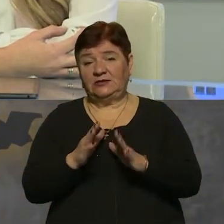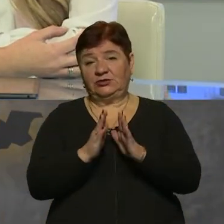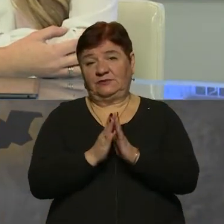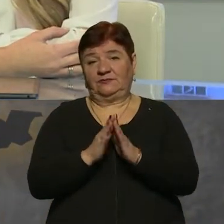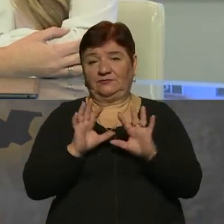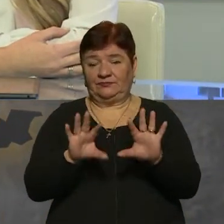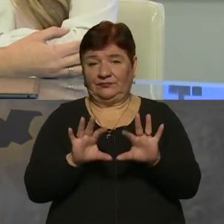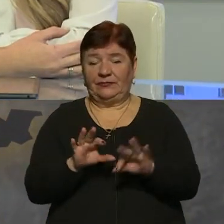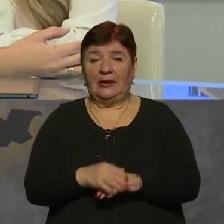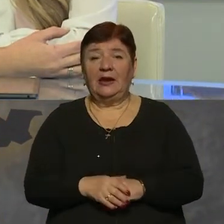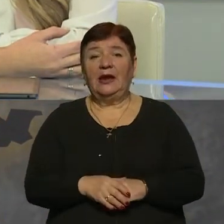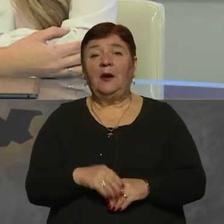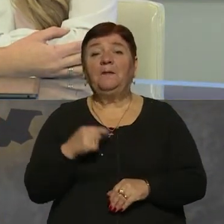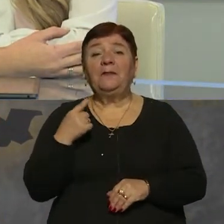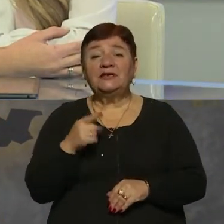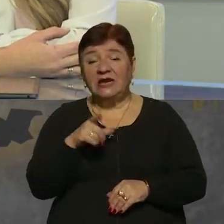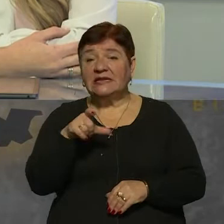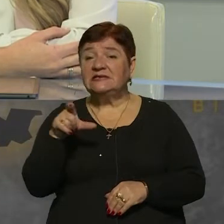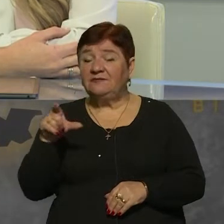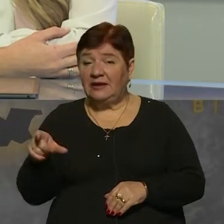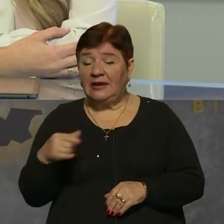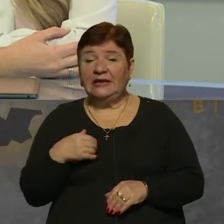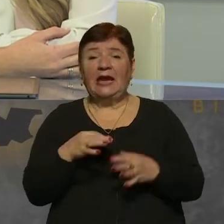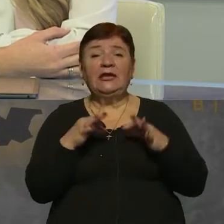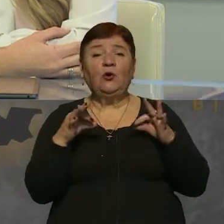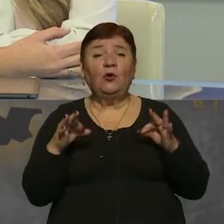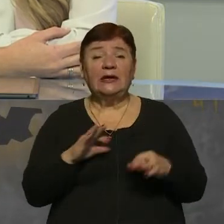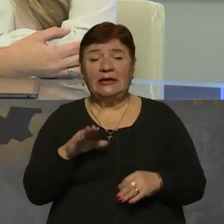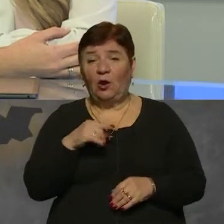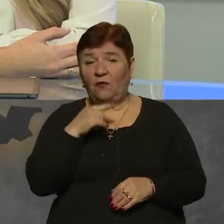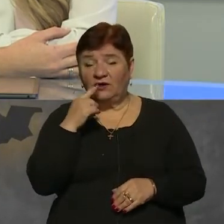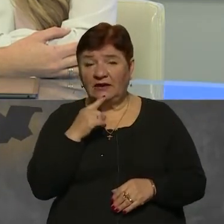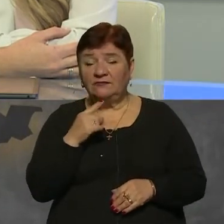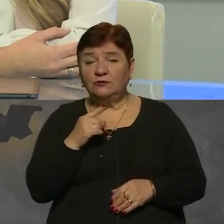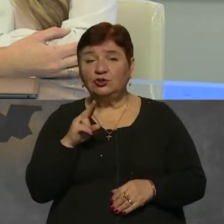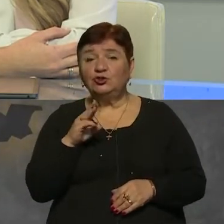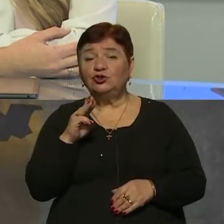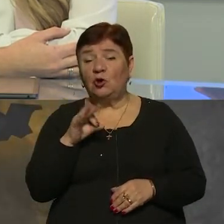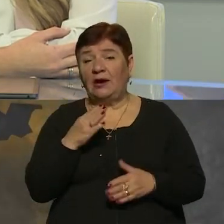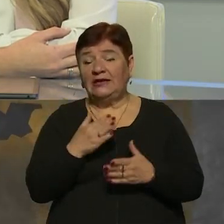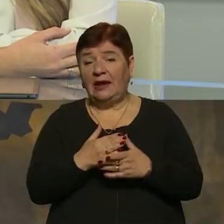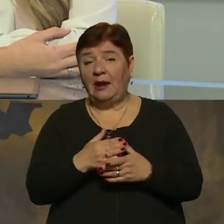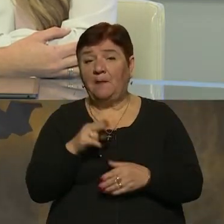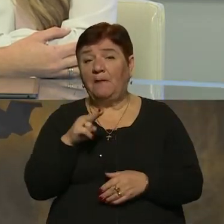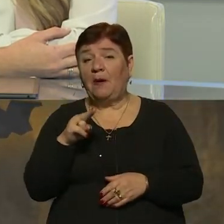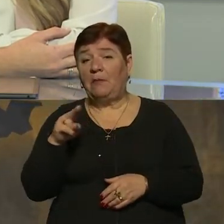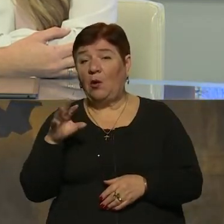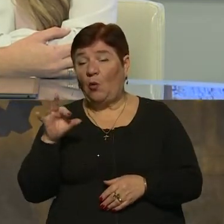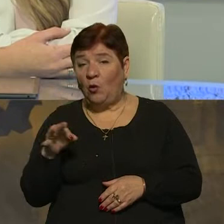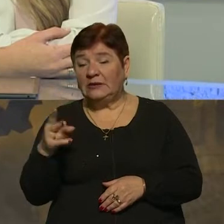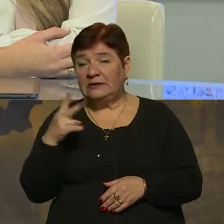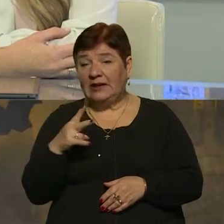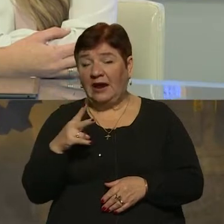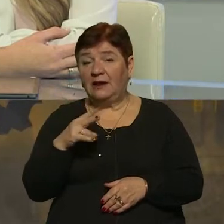Перш за все, це цивільні. Я ніколи не казав, що є ППО, якось призначене для